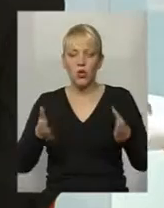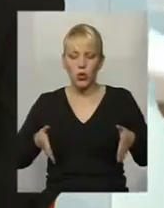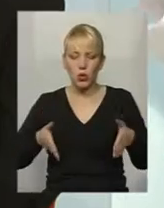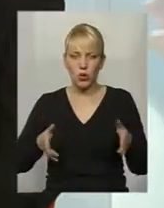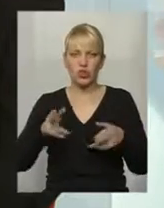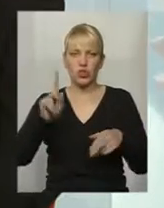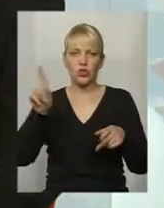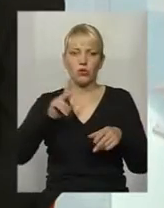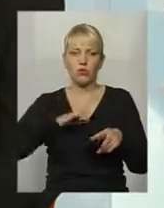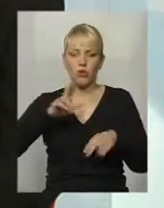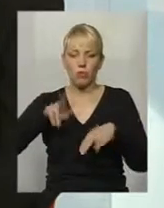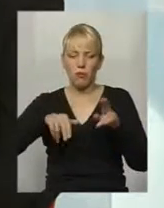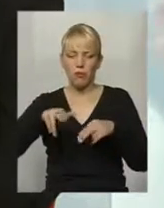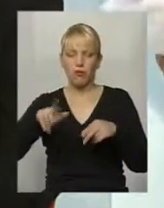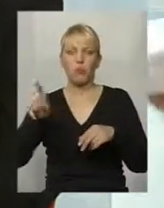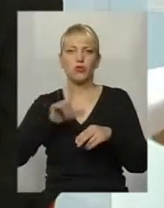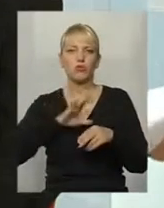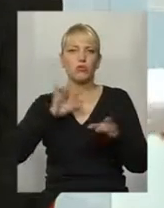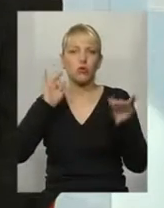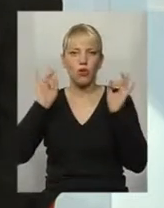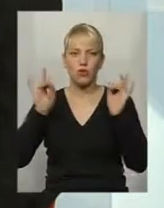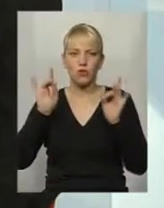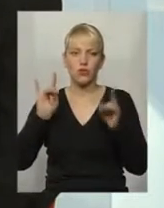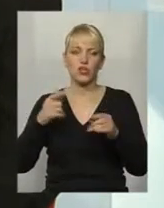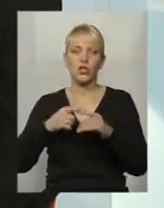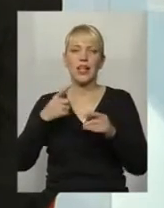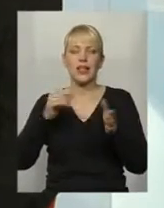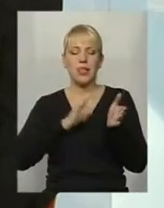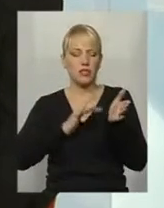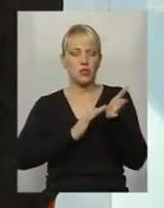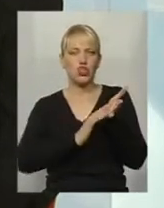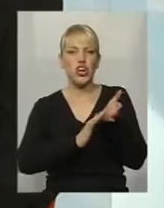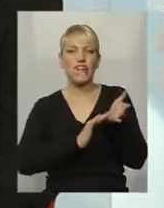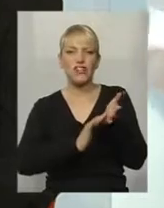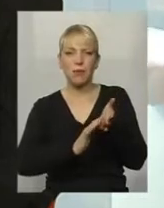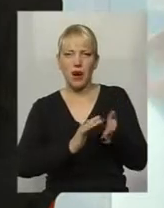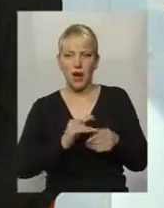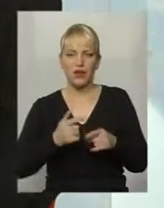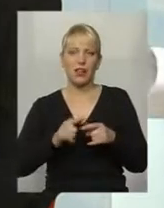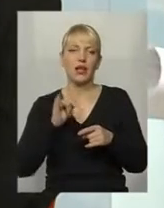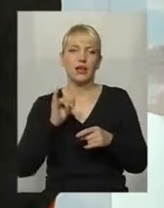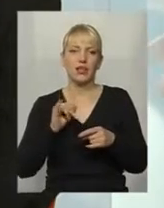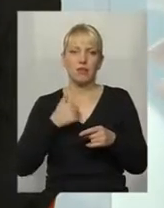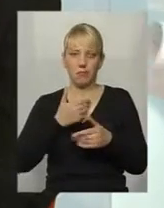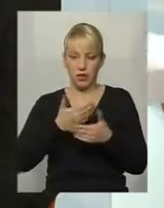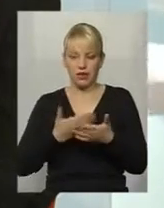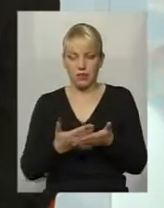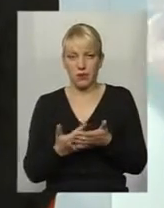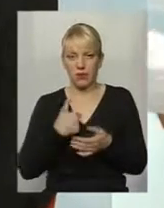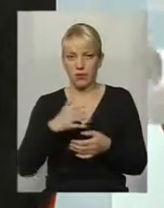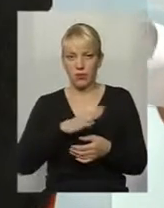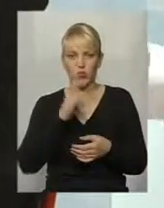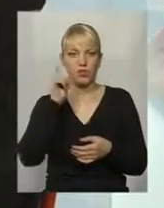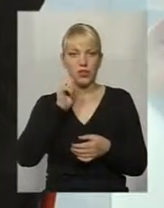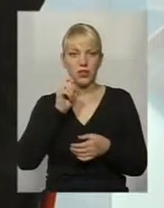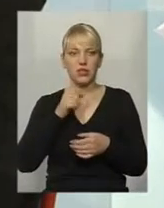пофарбовано, щоб воно озвучено. Десь шрифтом Брайля, якщо це такий заклад. От ми, до речі, були в Вінниці, там бачили,